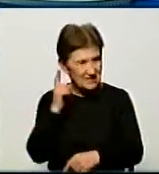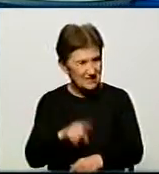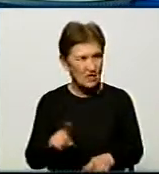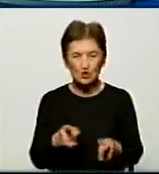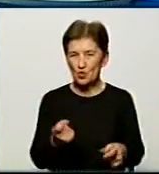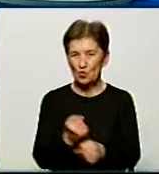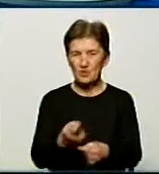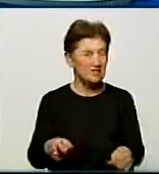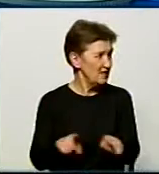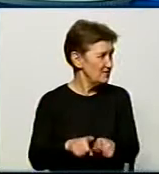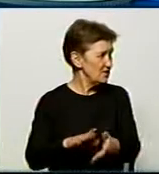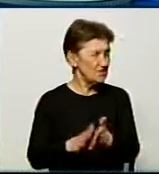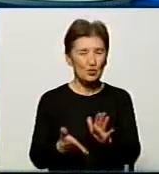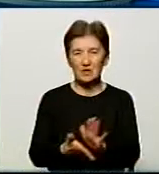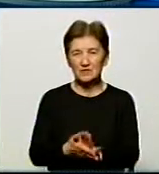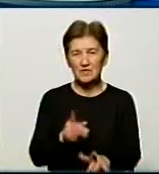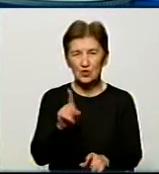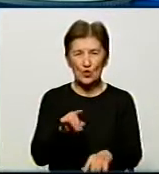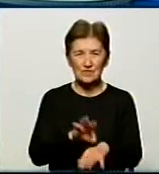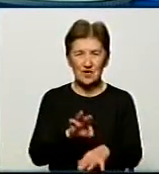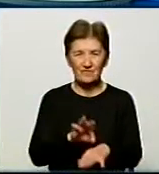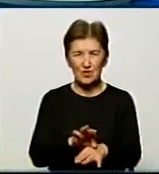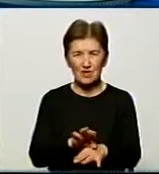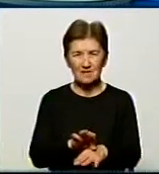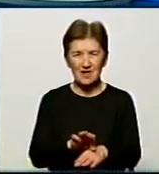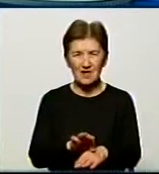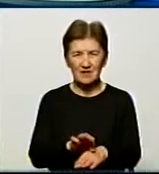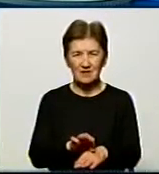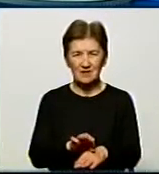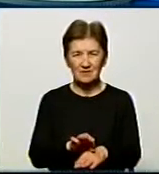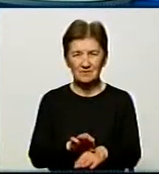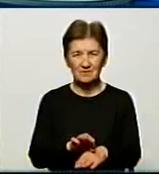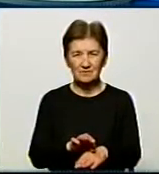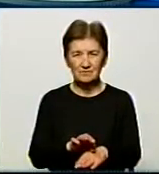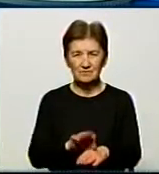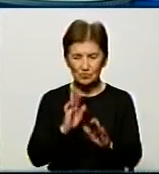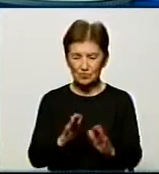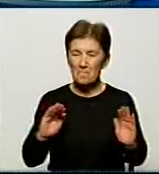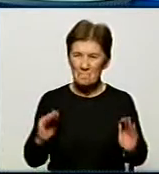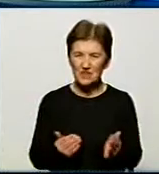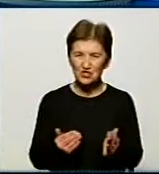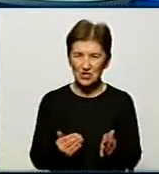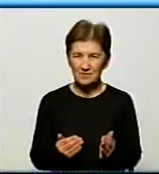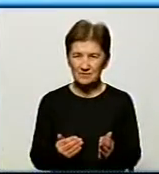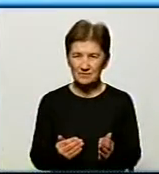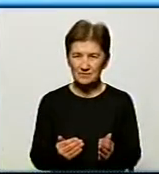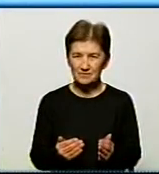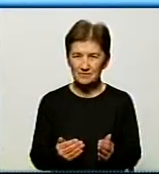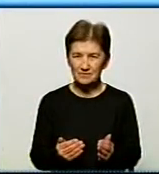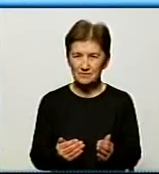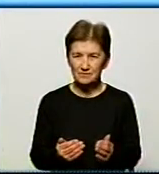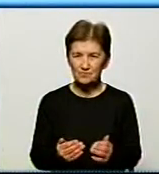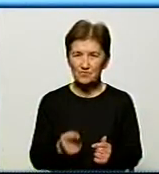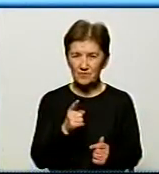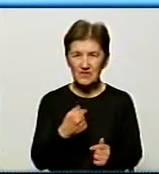в такій ситуації, то захворювань стає значно меншим. Але це вже,